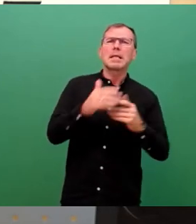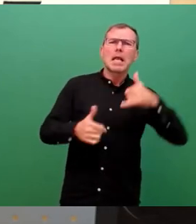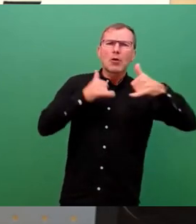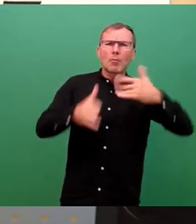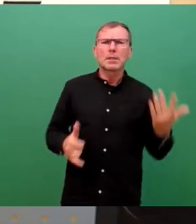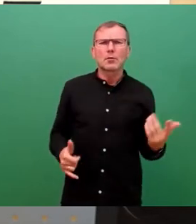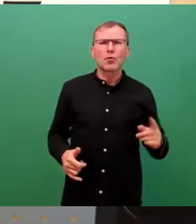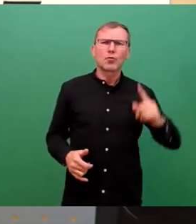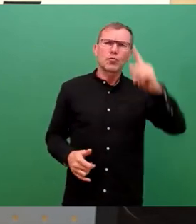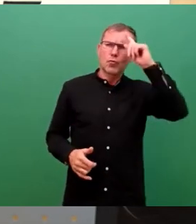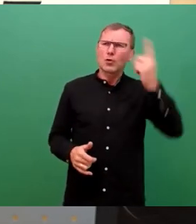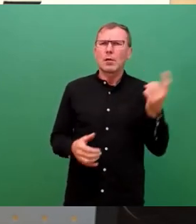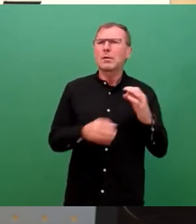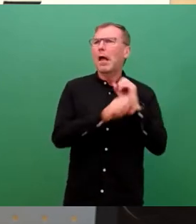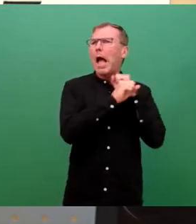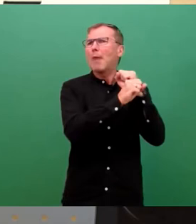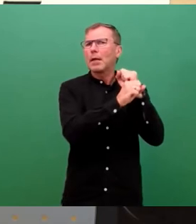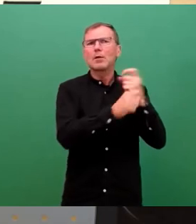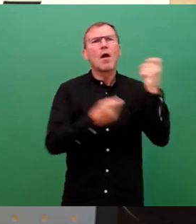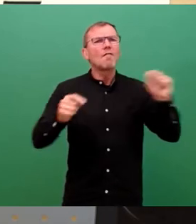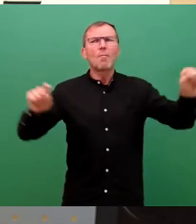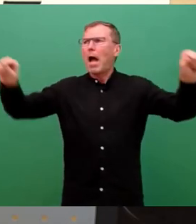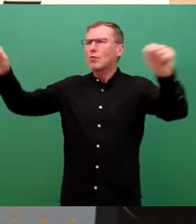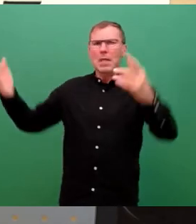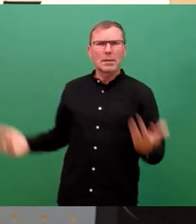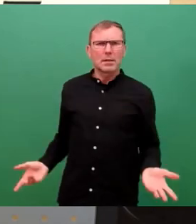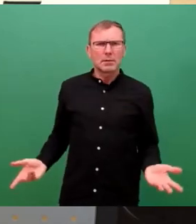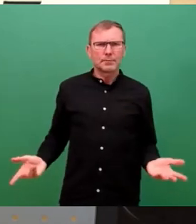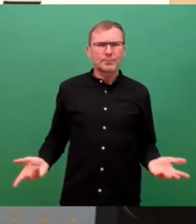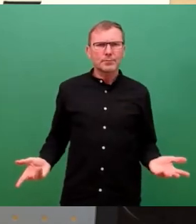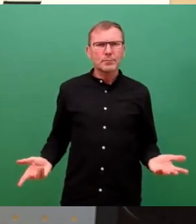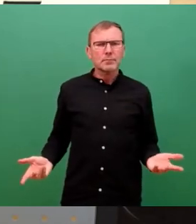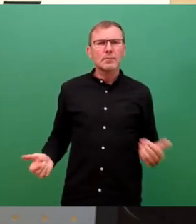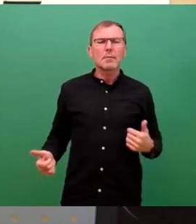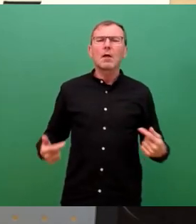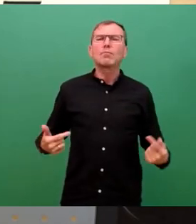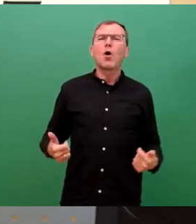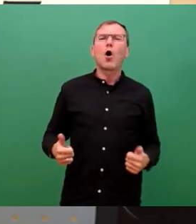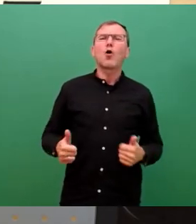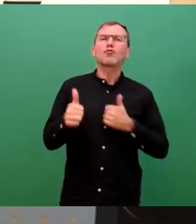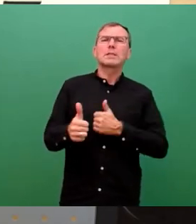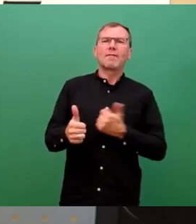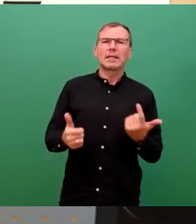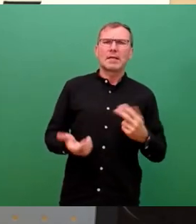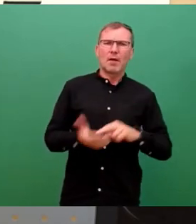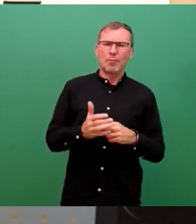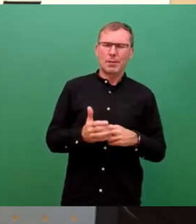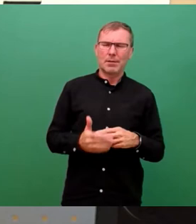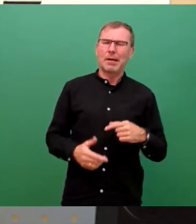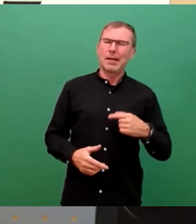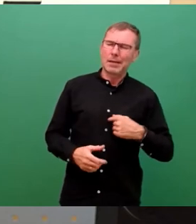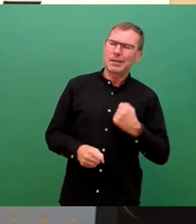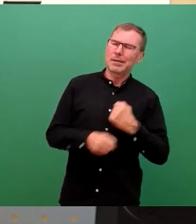mittlerweile komplett vom Ausland abhängig. Als konservativer Politiker muss ich mich allerdings korrigierend fragen,